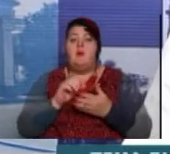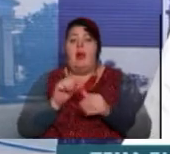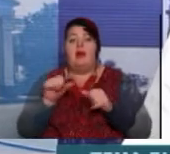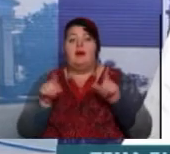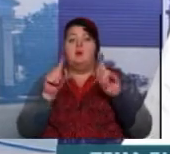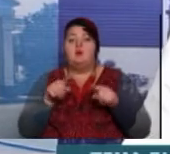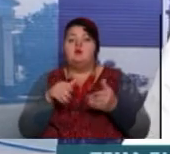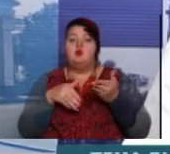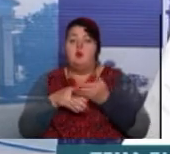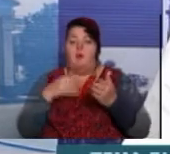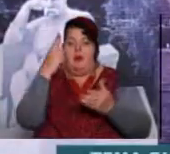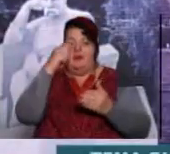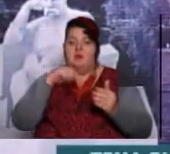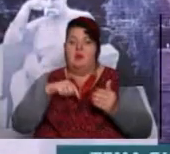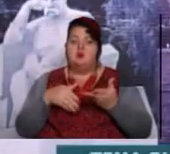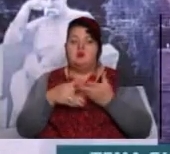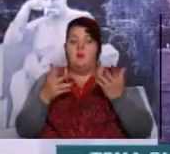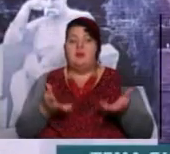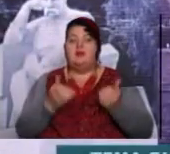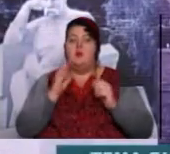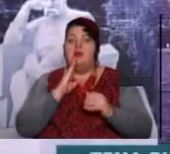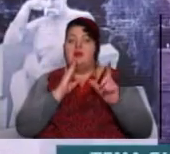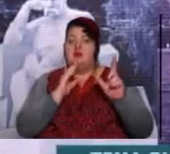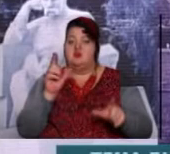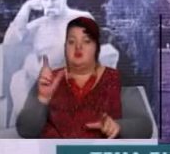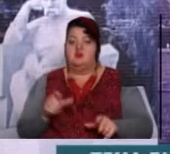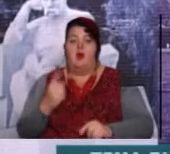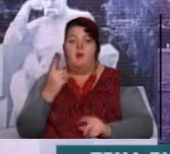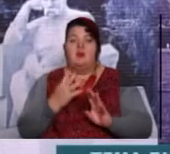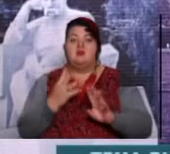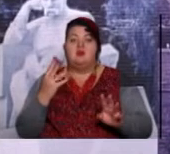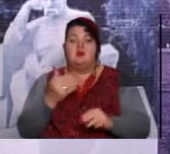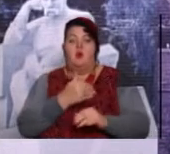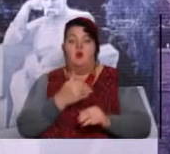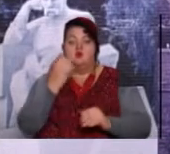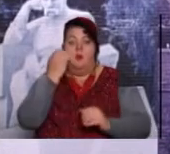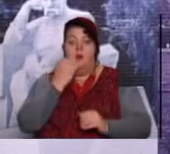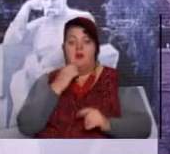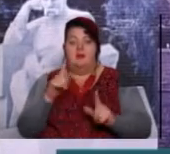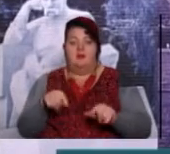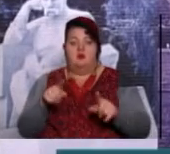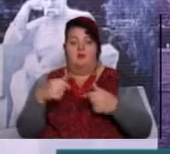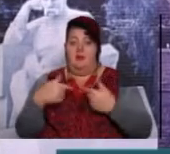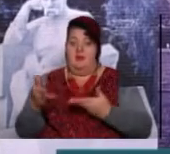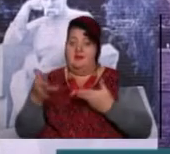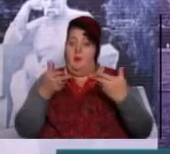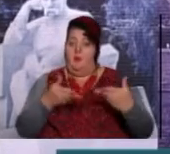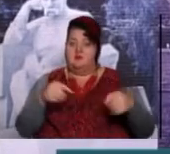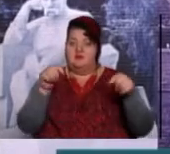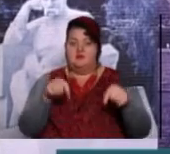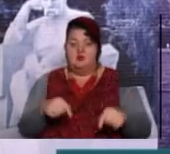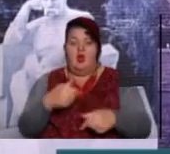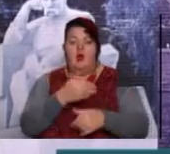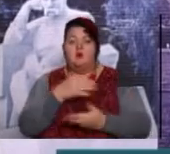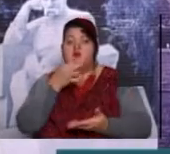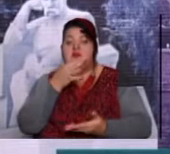допомагаєте психологічно підтримувати жінок? В першу чергу я хочу вам подякувати за те, що ви мене запросили сюди. Я